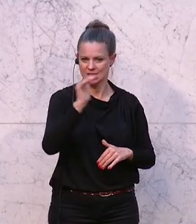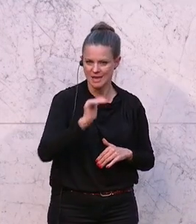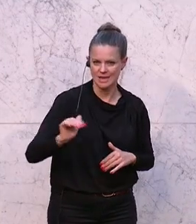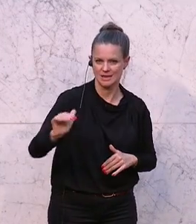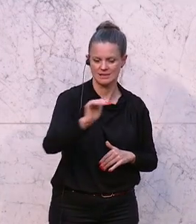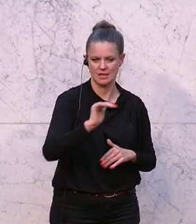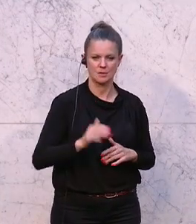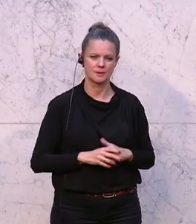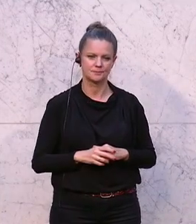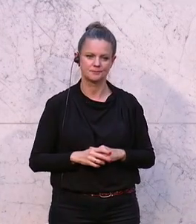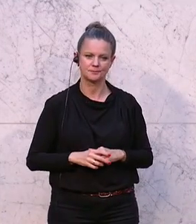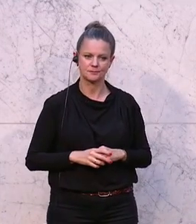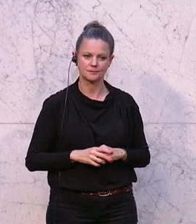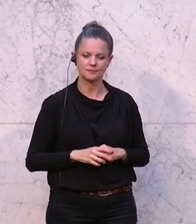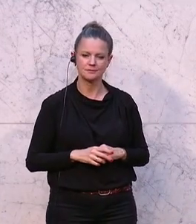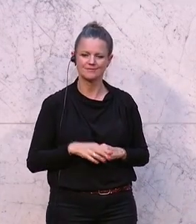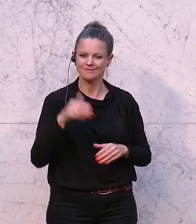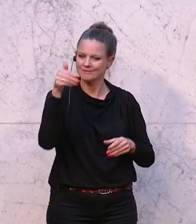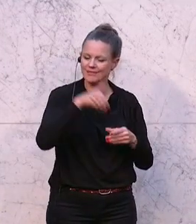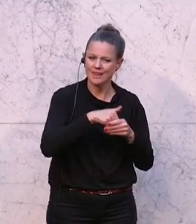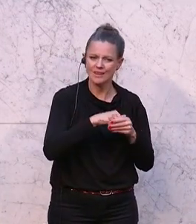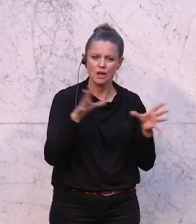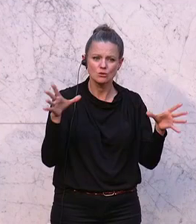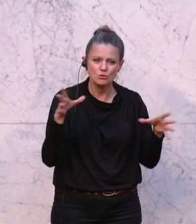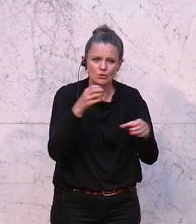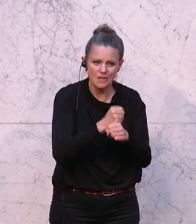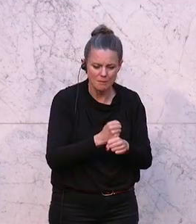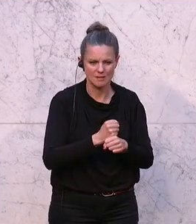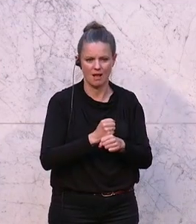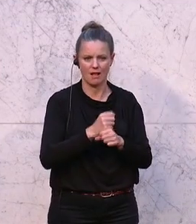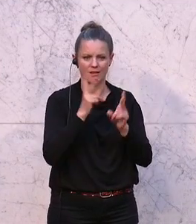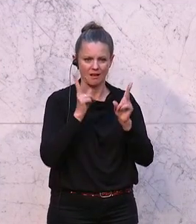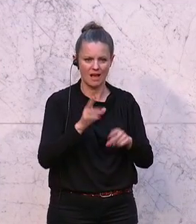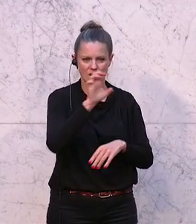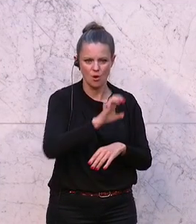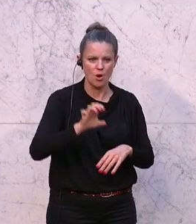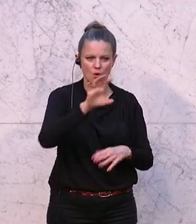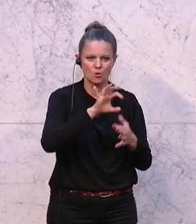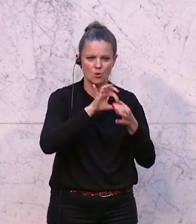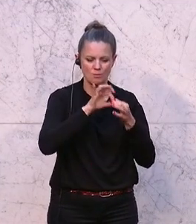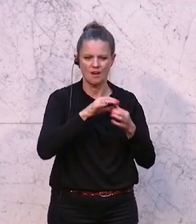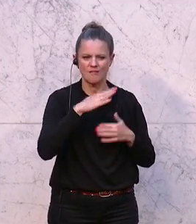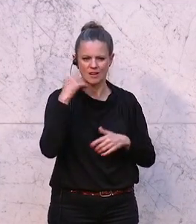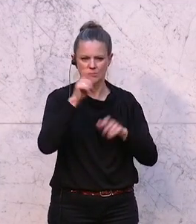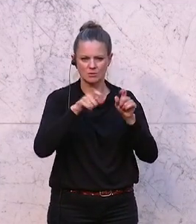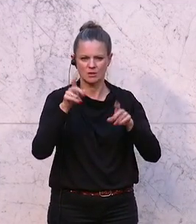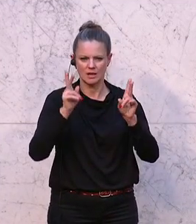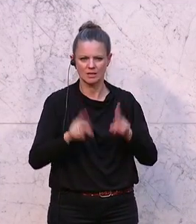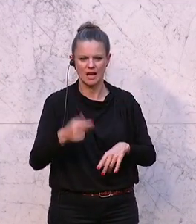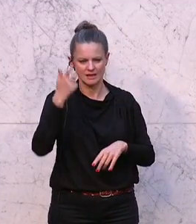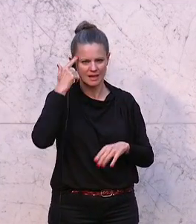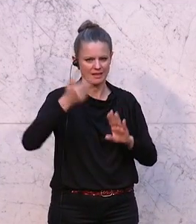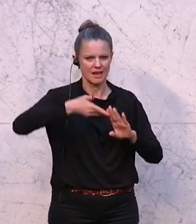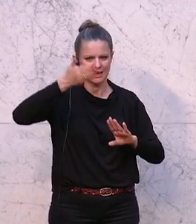möchte, die eben diesen Zusammenhalt erst ermöglicht hat in Europa. Und viele hier werden sich noch erinnern können, wie es